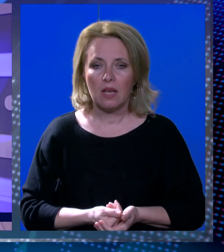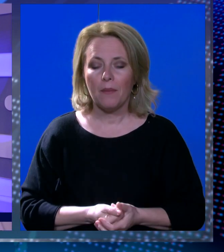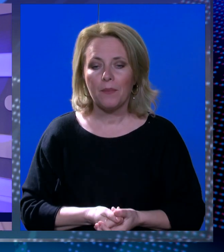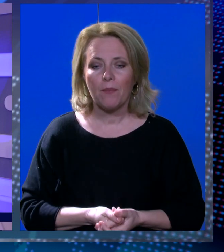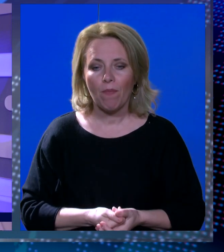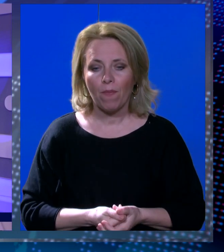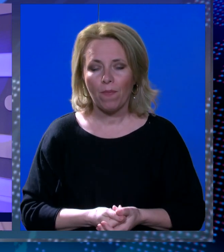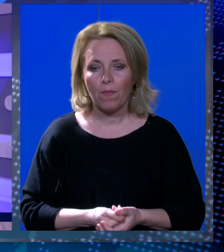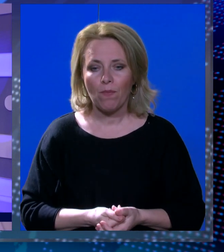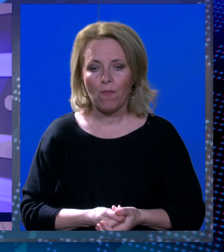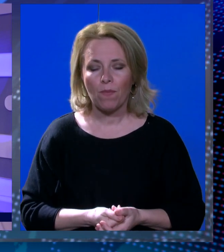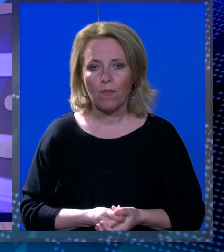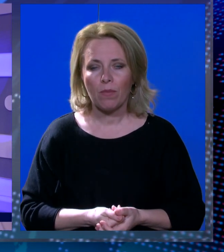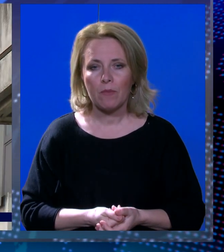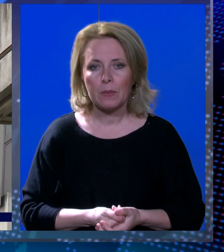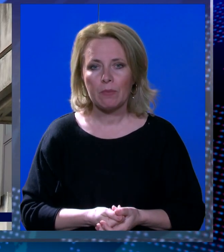reakcije s Dubrovačkog suda.